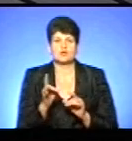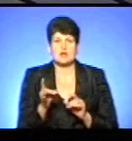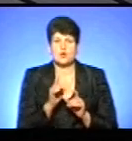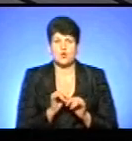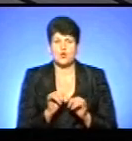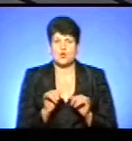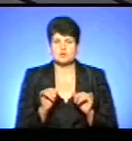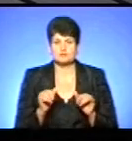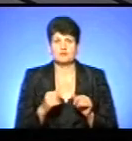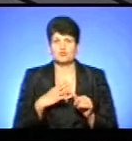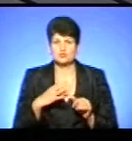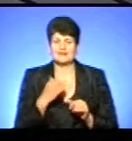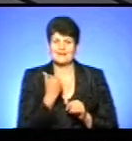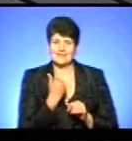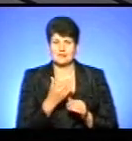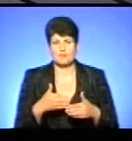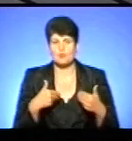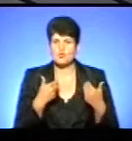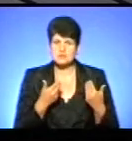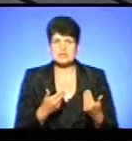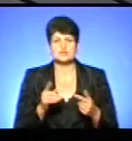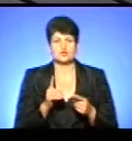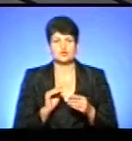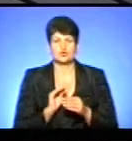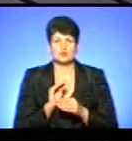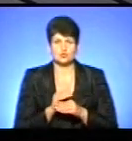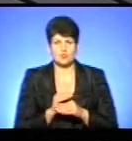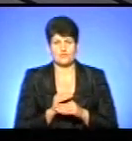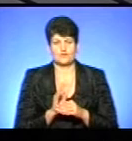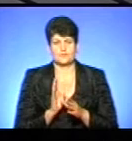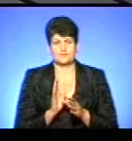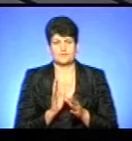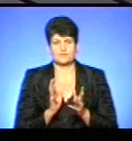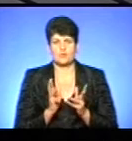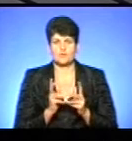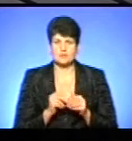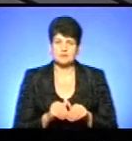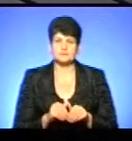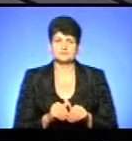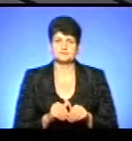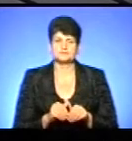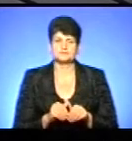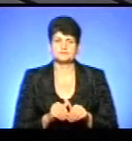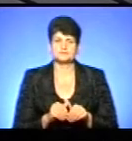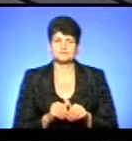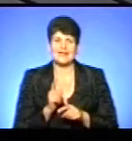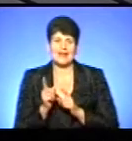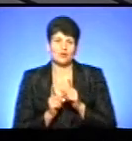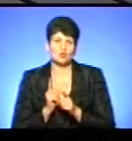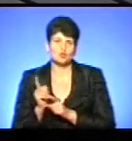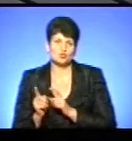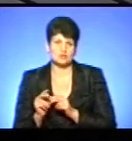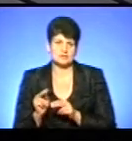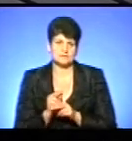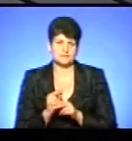на їхні пропозиції, що до додаткового оснащення, що до реконструкції тих